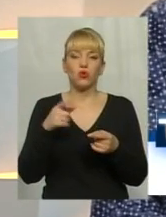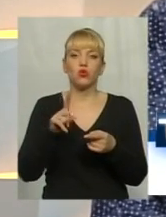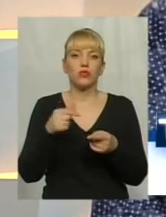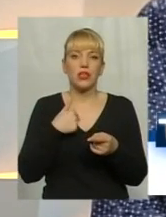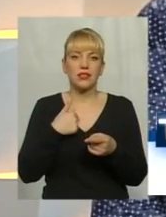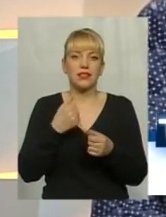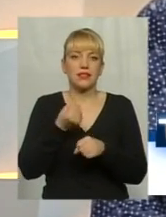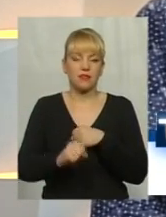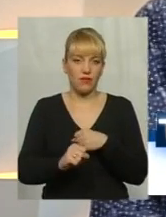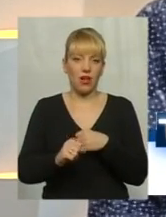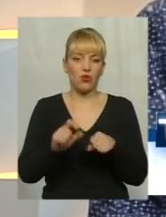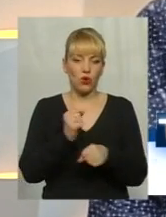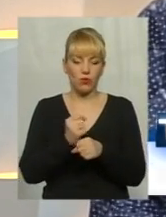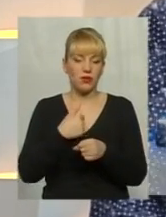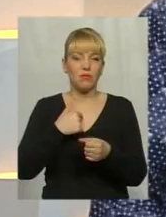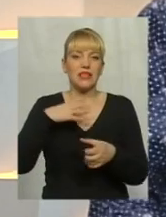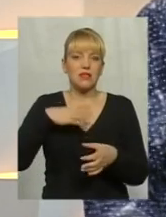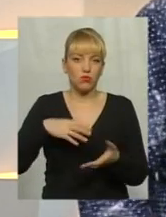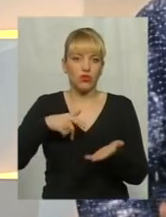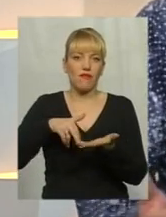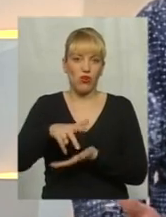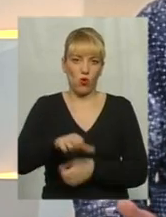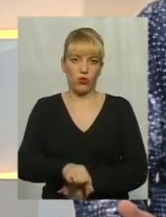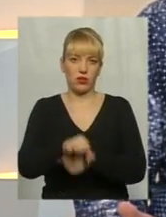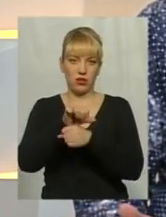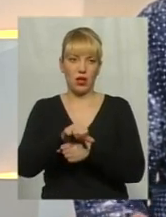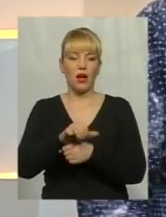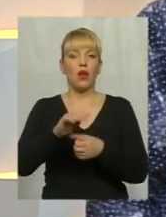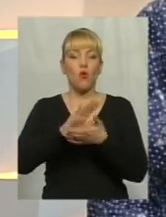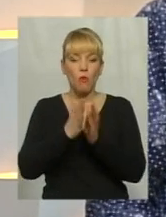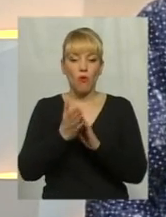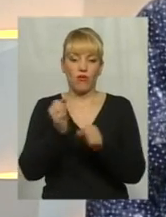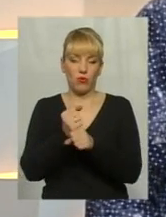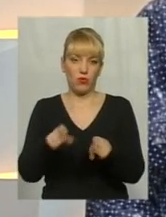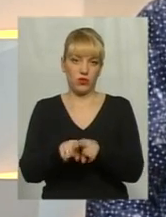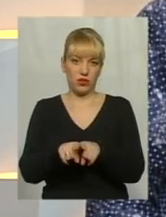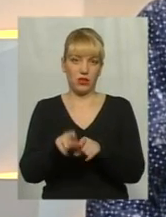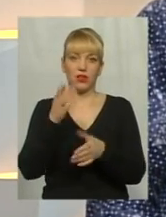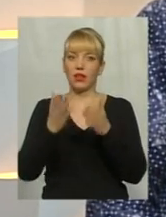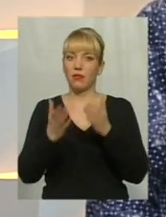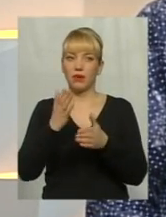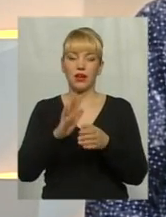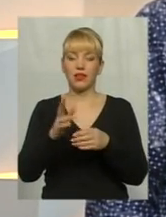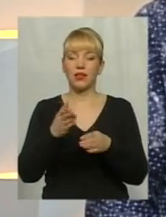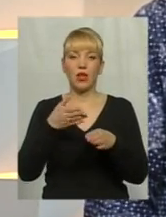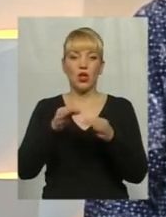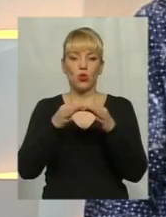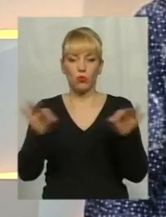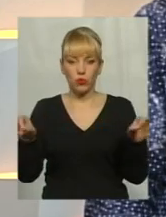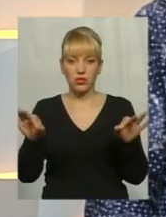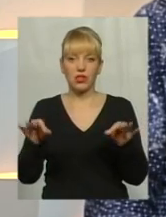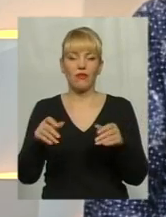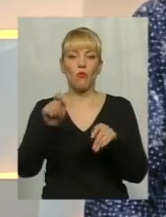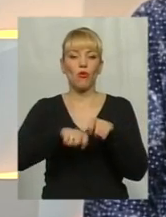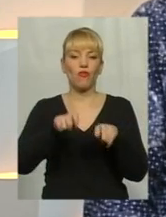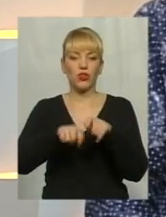виходити. Це не стосується, чи хтось їде, чи не їде, але умови роботи такі будуть, розумієте? От не запустив якусь комісію перевіручну, 320 тисяч